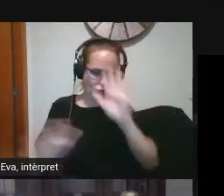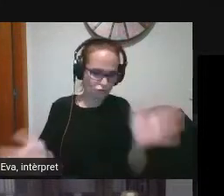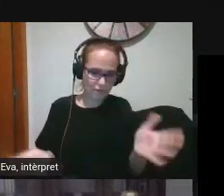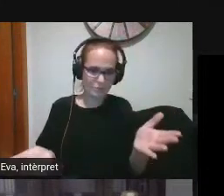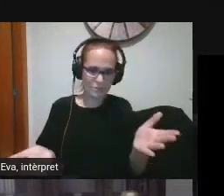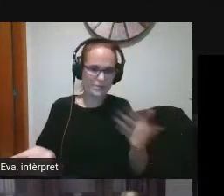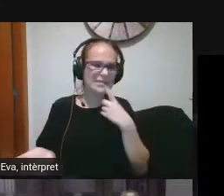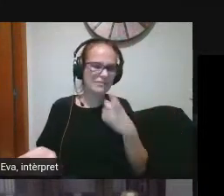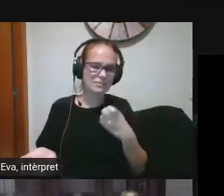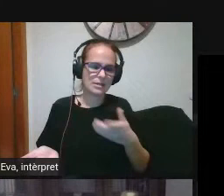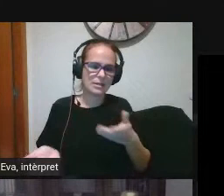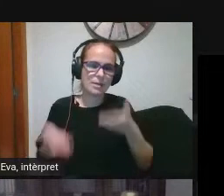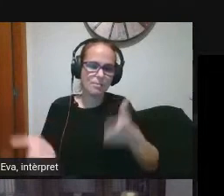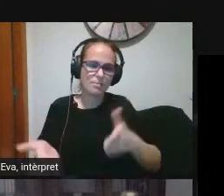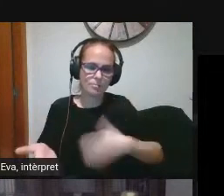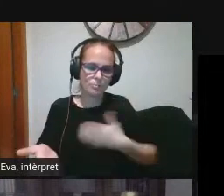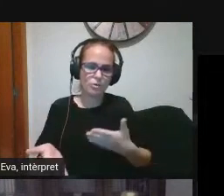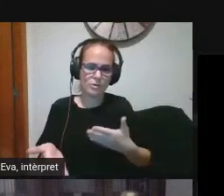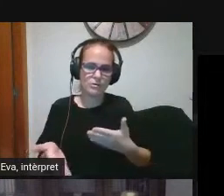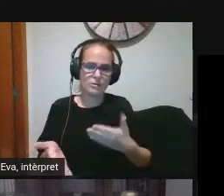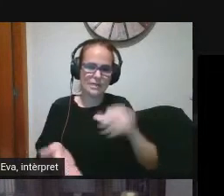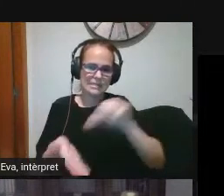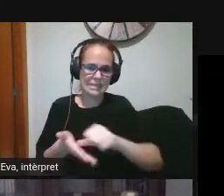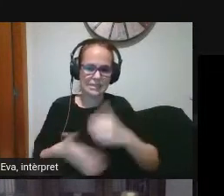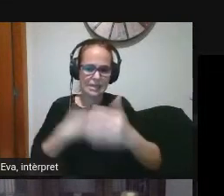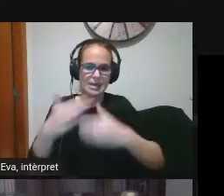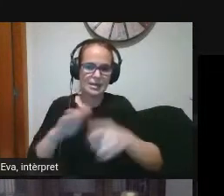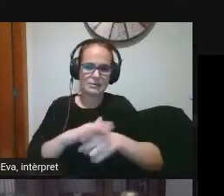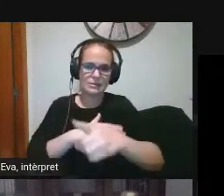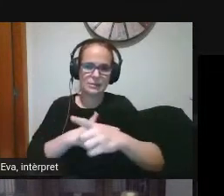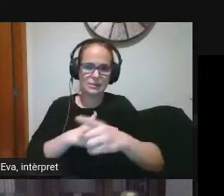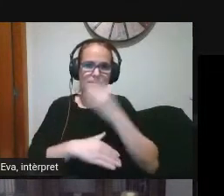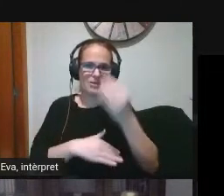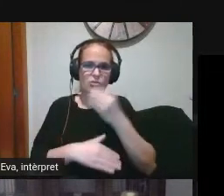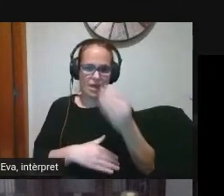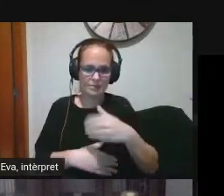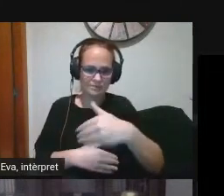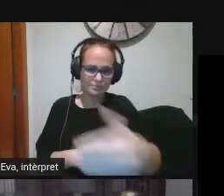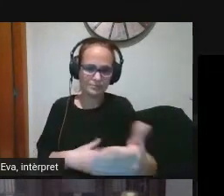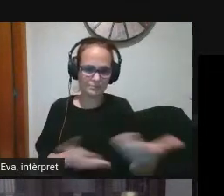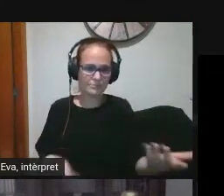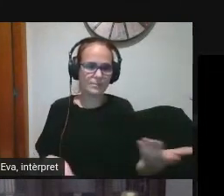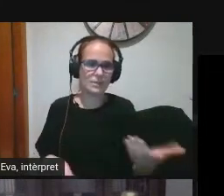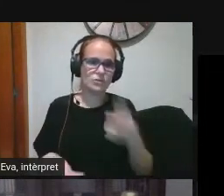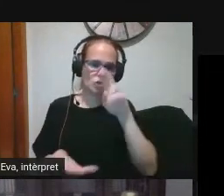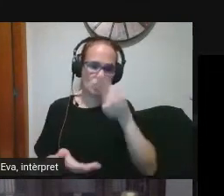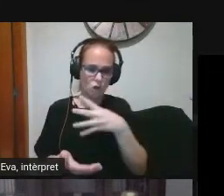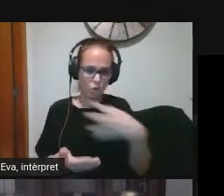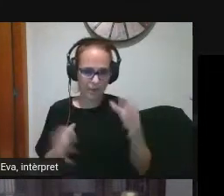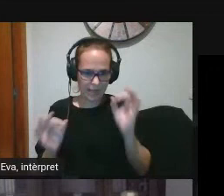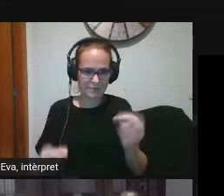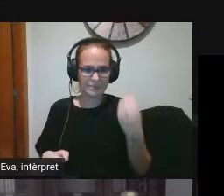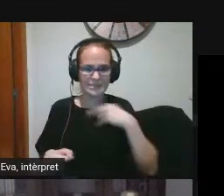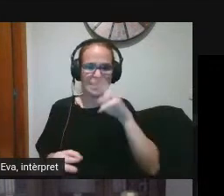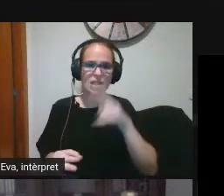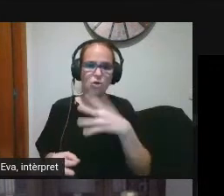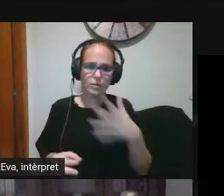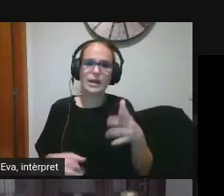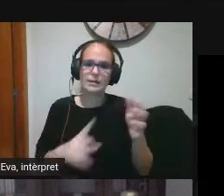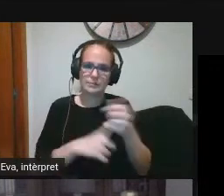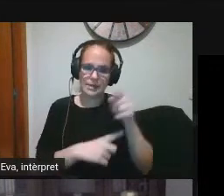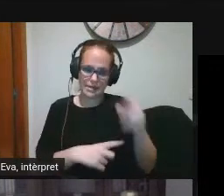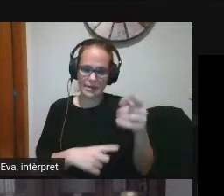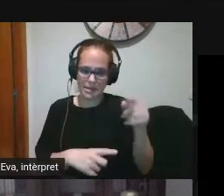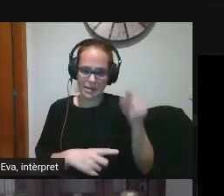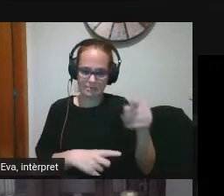la tindreu en el curs de l'ICEA sabeu que a l'ICEA tenim un espai on pengeu i de les activitats que farem doncs aquesta rúbrica allà la podeu trobar